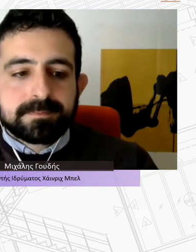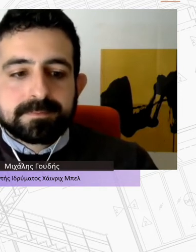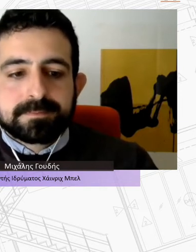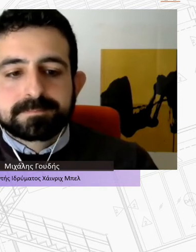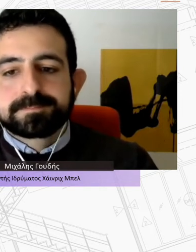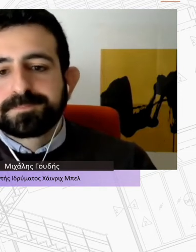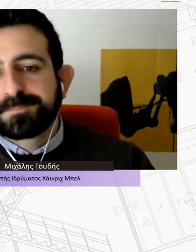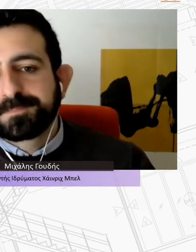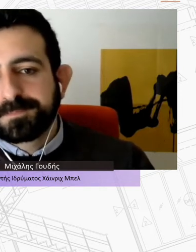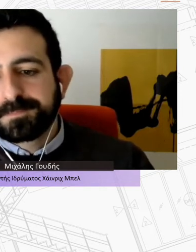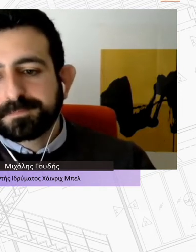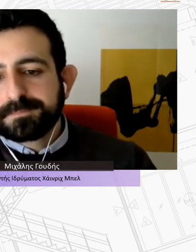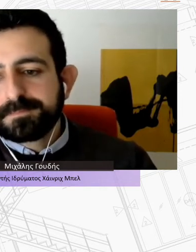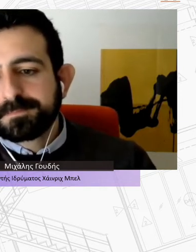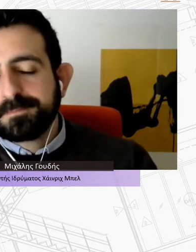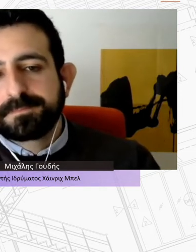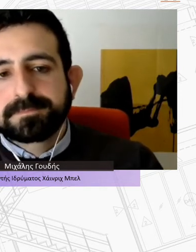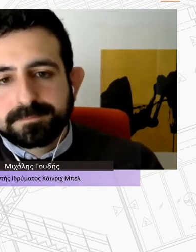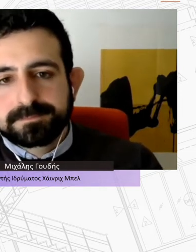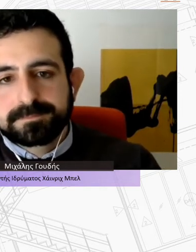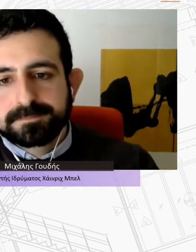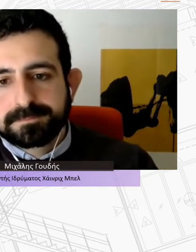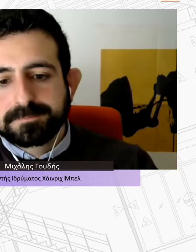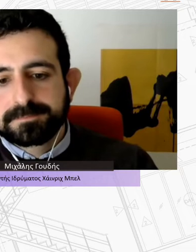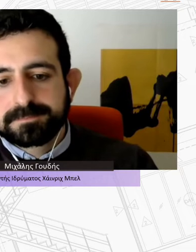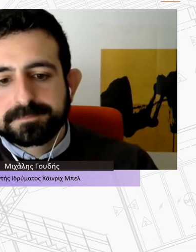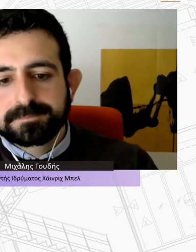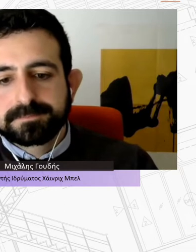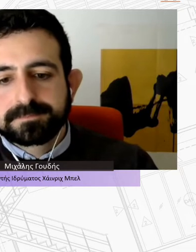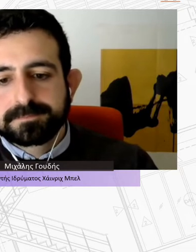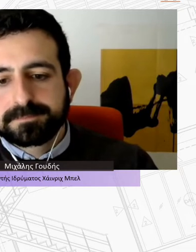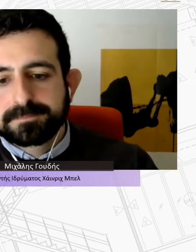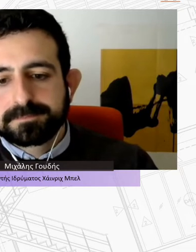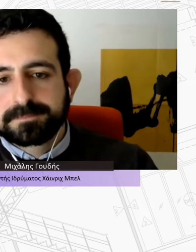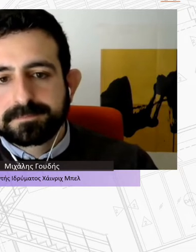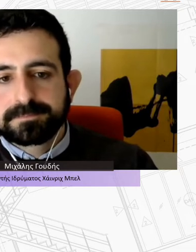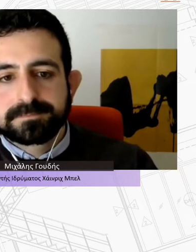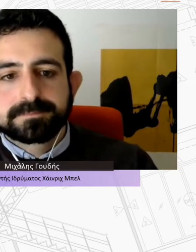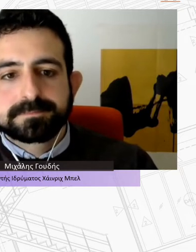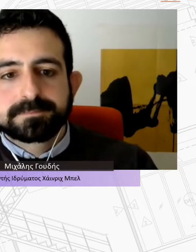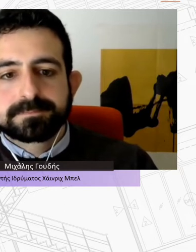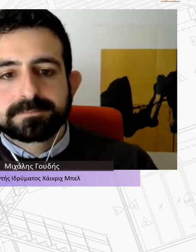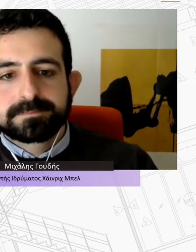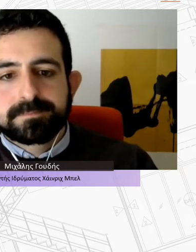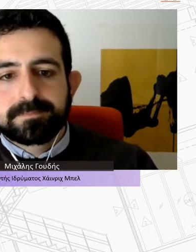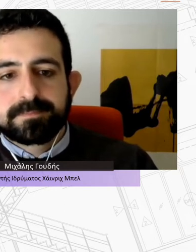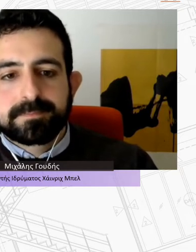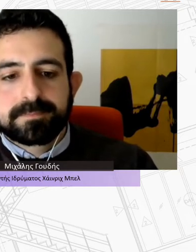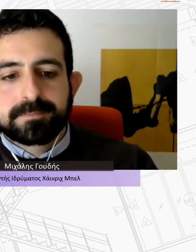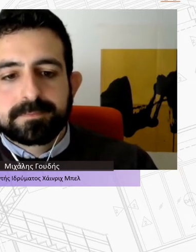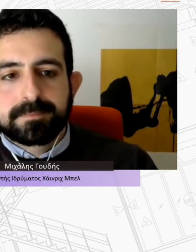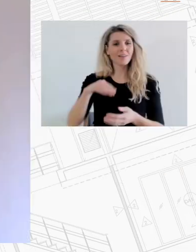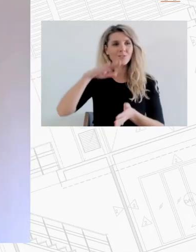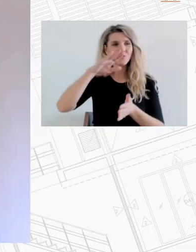να πω ότι υπάρχει δυνατότητα από όσους παρακολουθούν να απευθύνουν γραπτός ερωτήσεις μπρος τους συγκητές εγώ θα επανέλθω στο τέλος